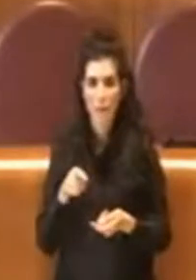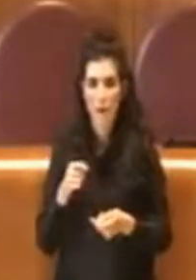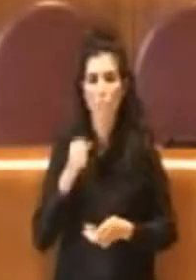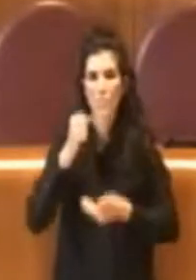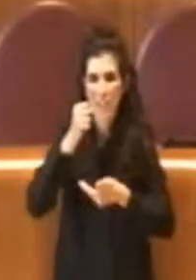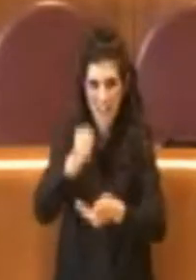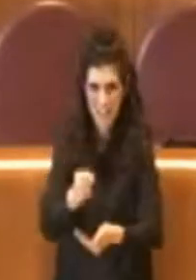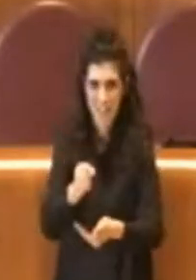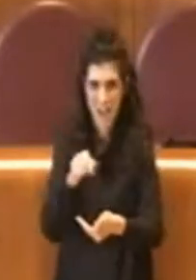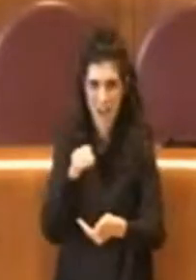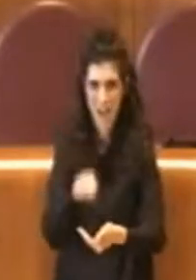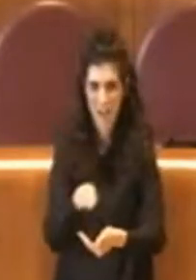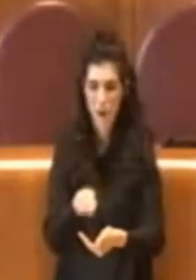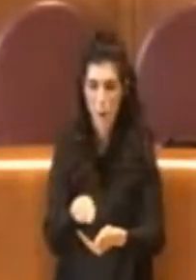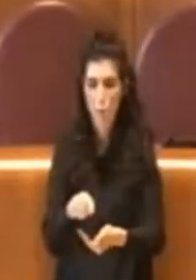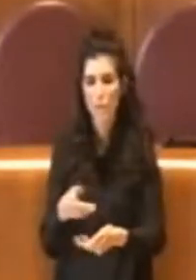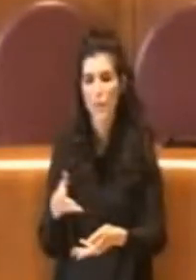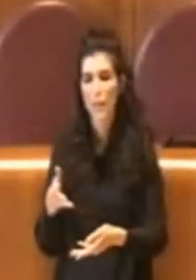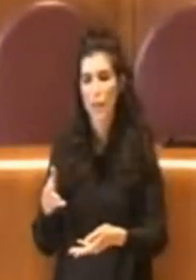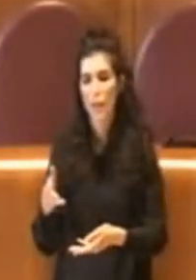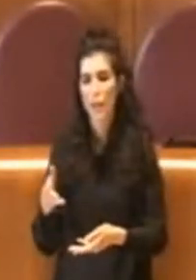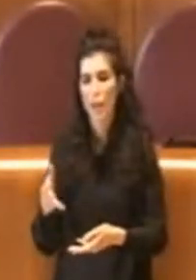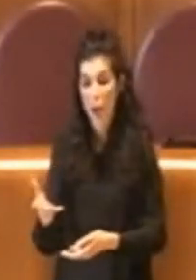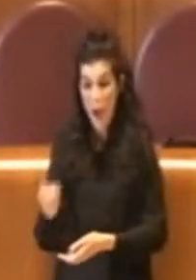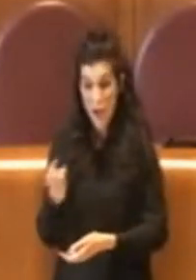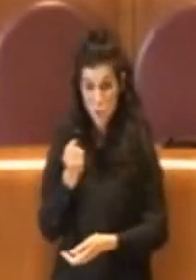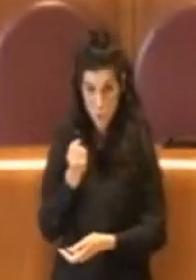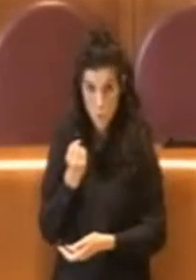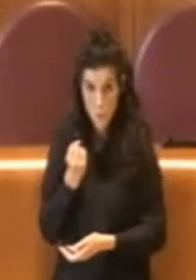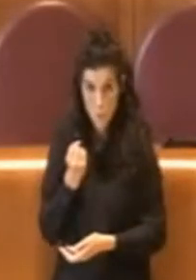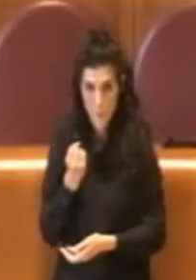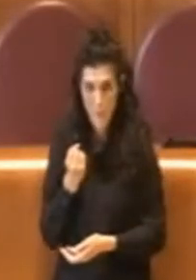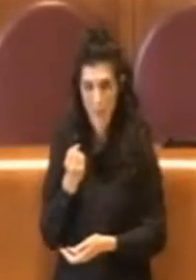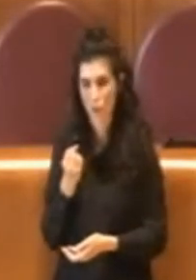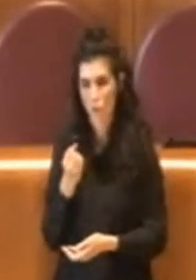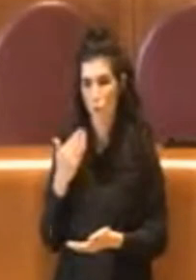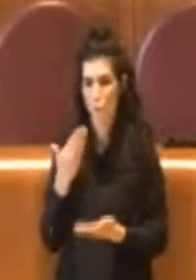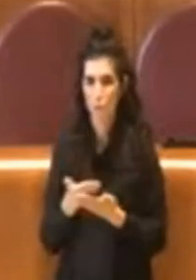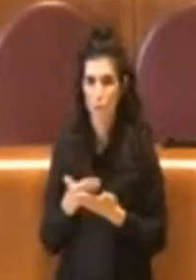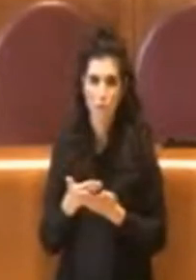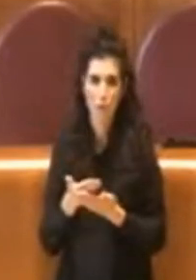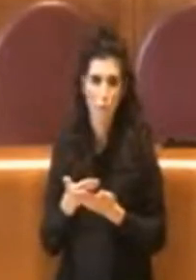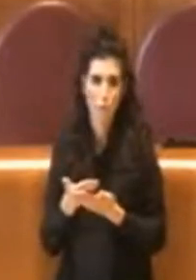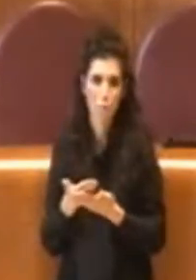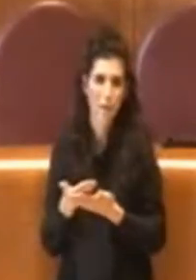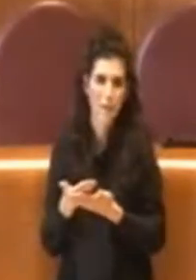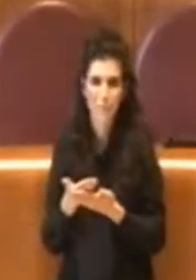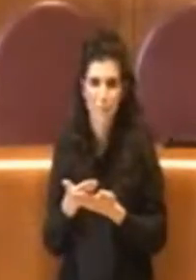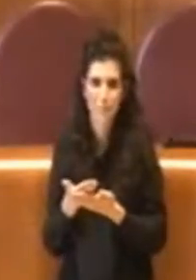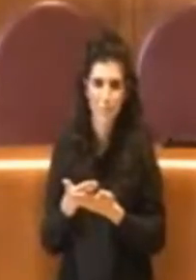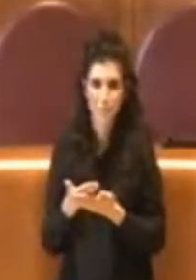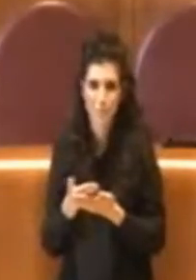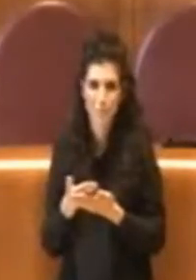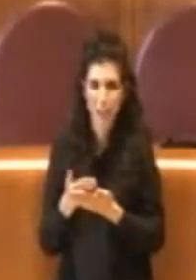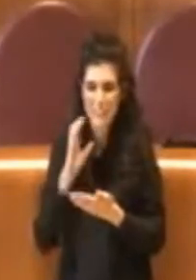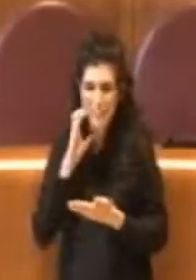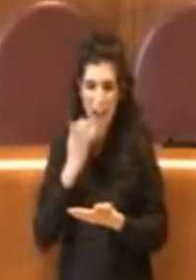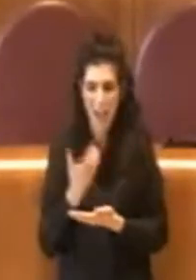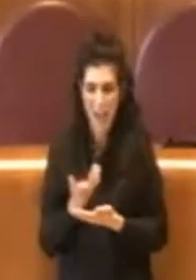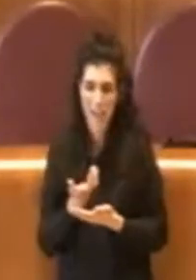allegre, chiamiamole così nel passato, fare sì che i servizi ai romani